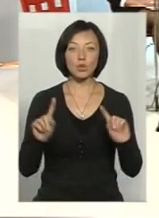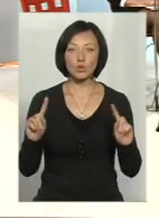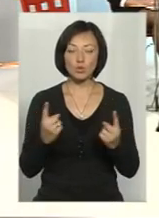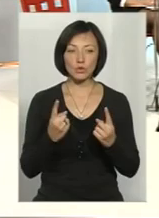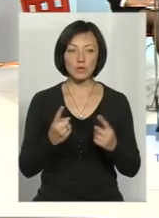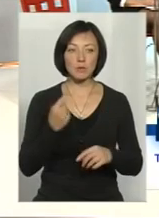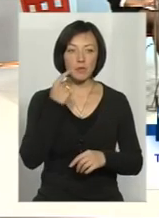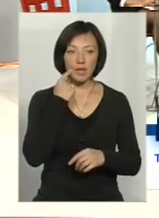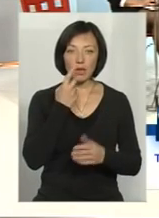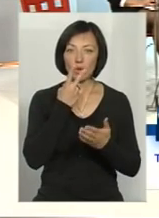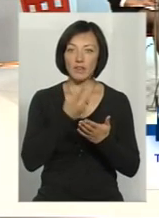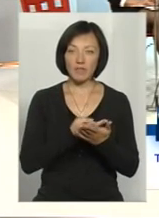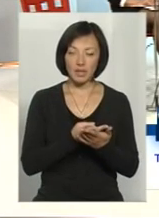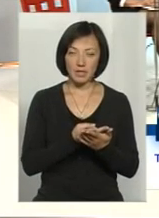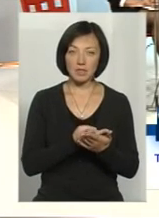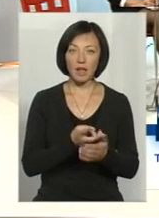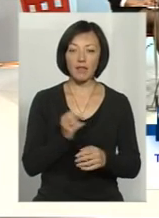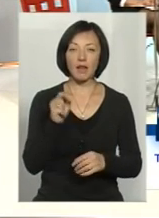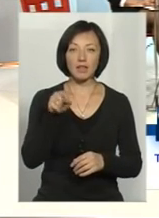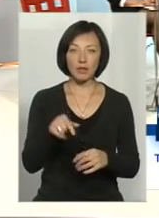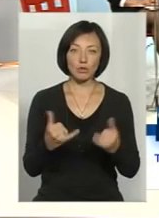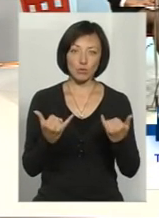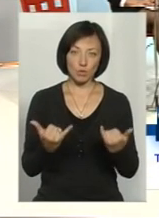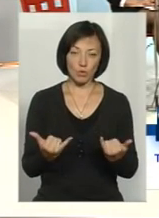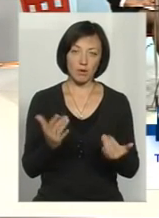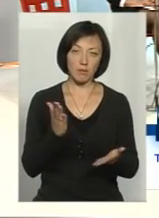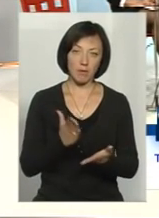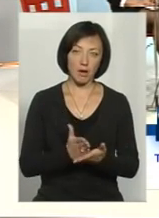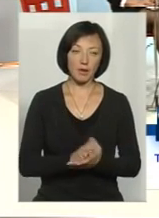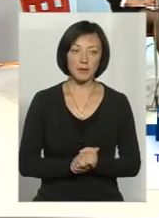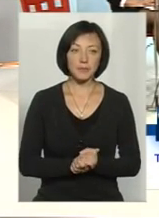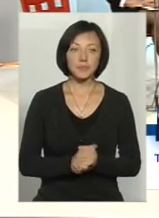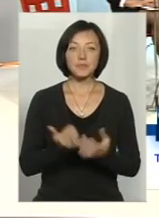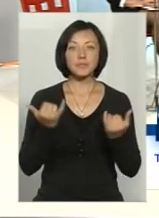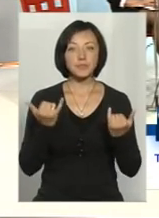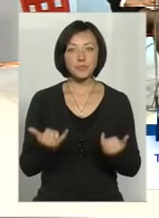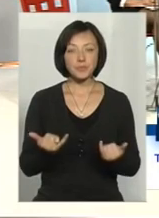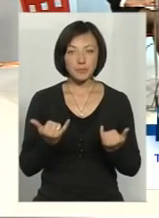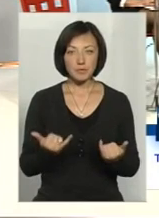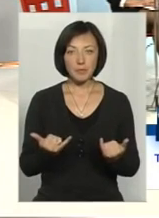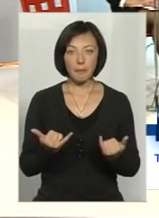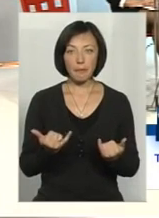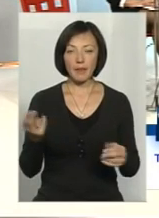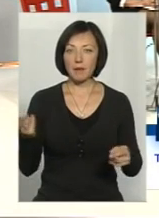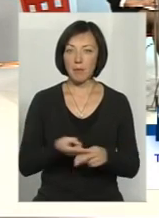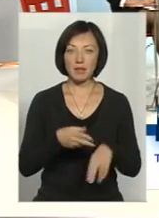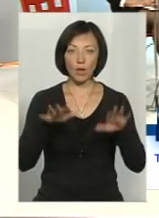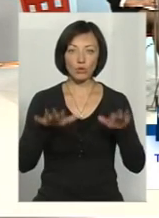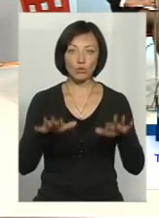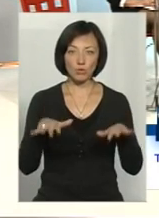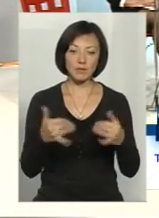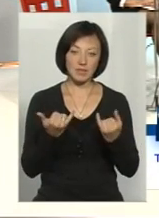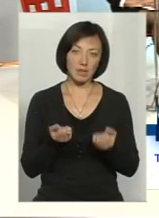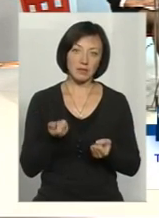прикро дивитись на те, що ось сьогодні маємо. Сьогоднішня, скажімо так, бездощова, ну, от зараз